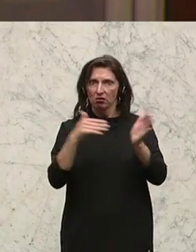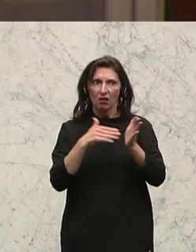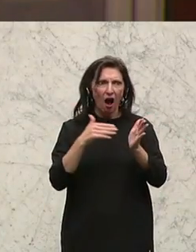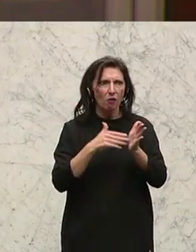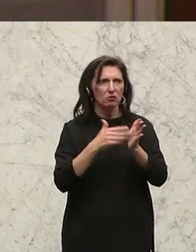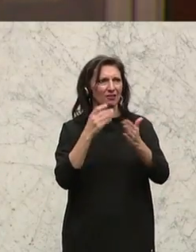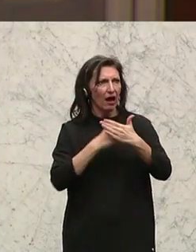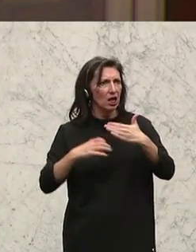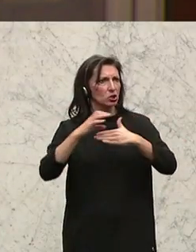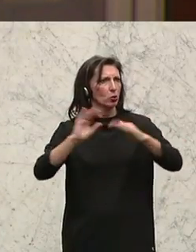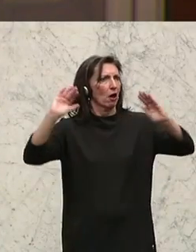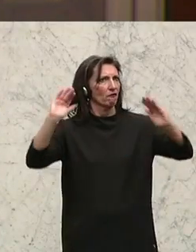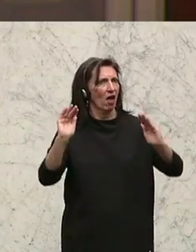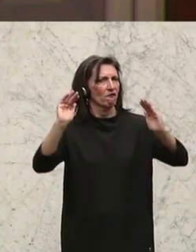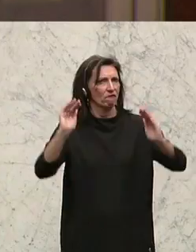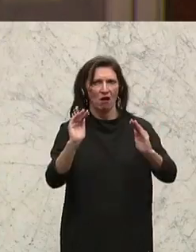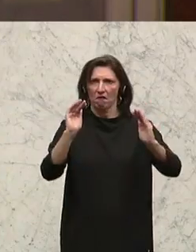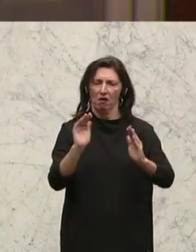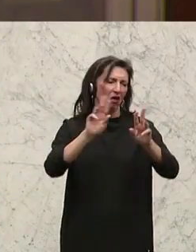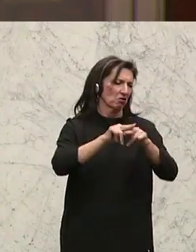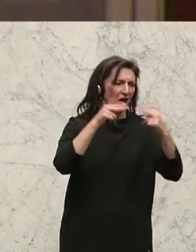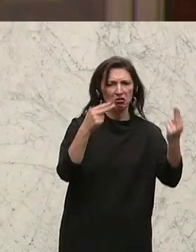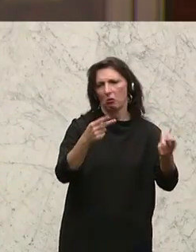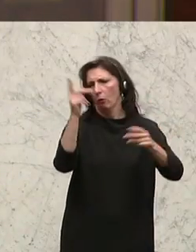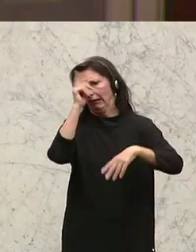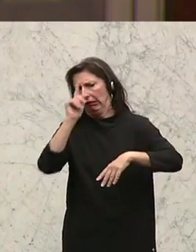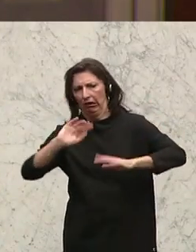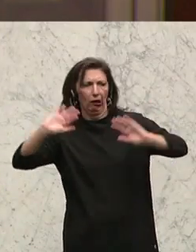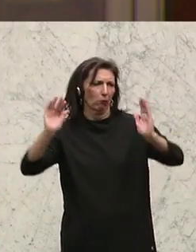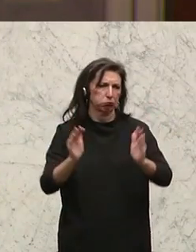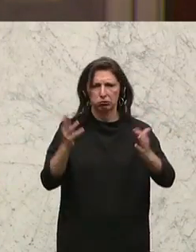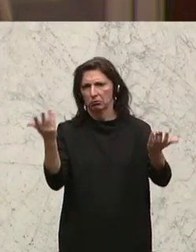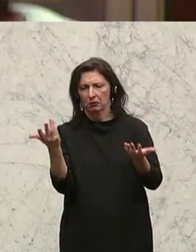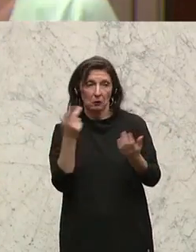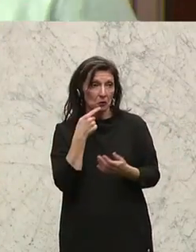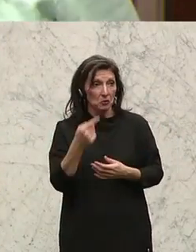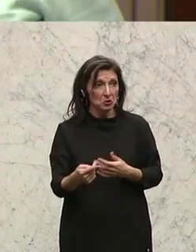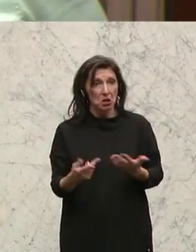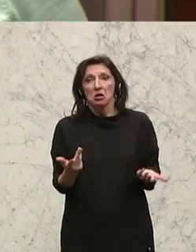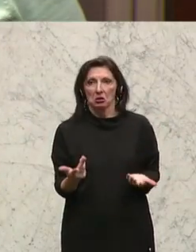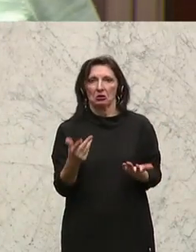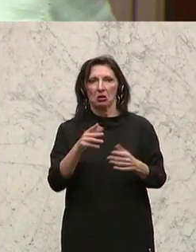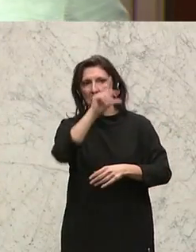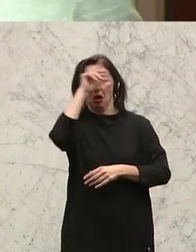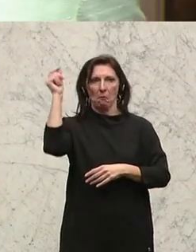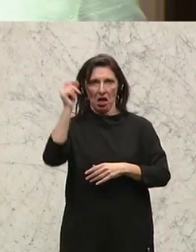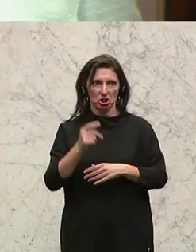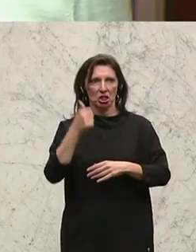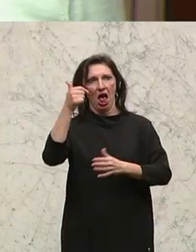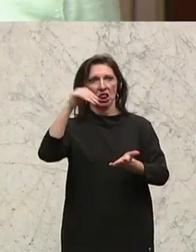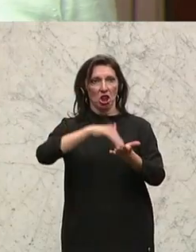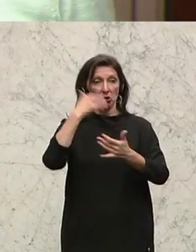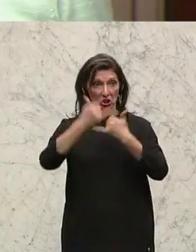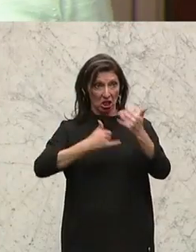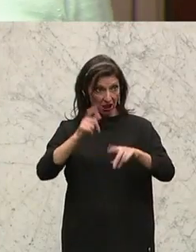wir die Ressourcen ab, ob das heute die Natur ist oder mit unserer Tierwelt. Und wenn man sagt, die Spezius homo sapiens soll es in tausend Jahren